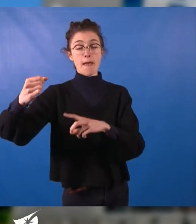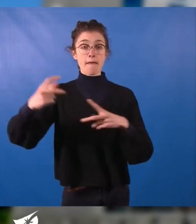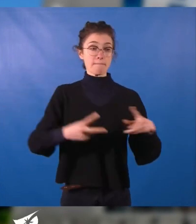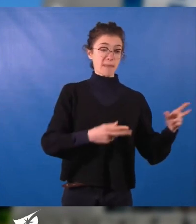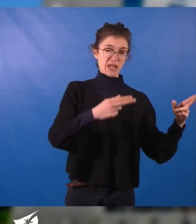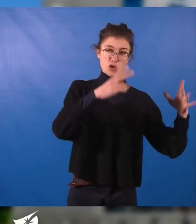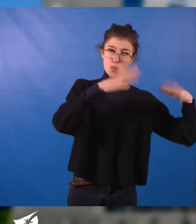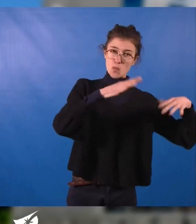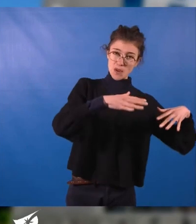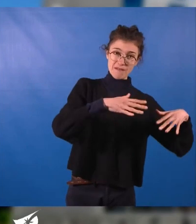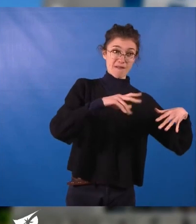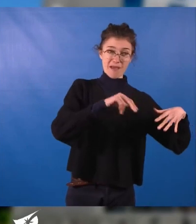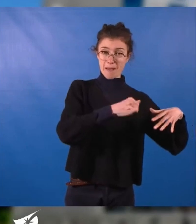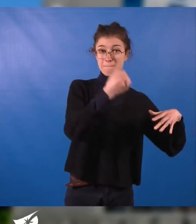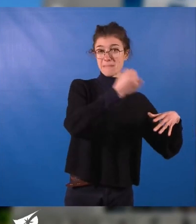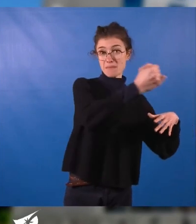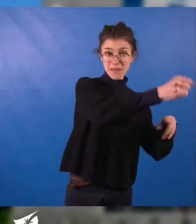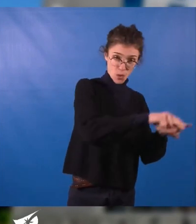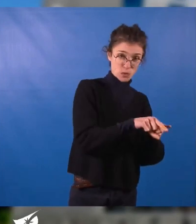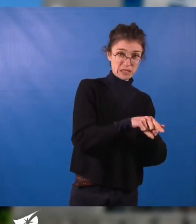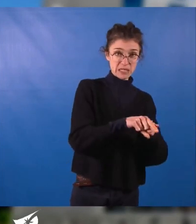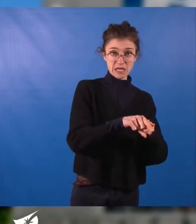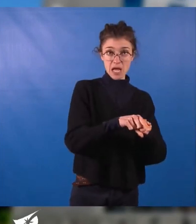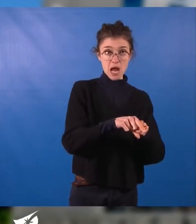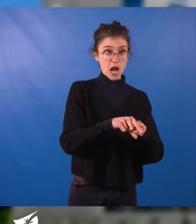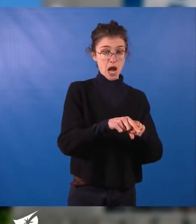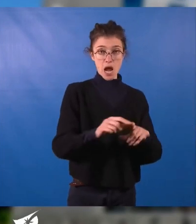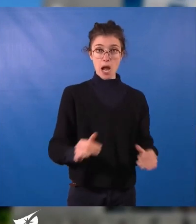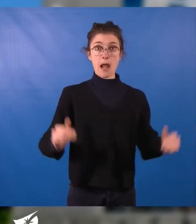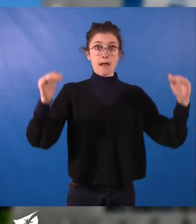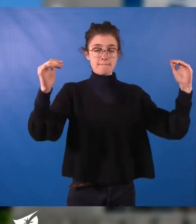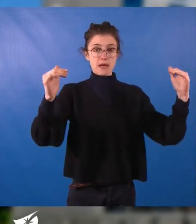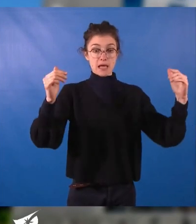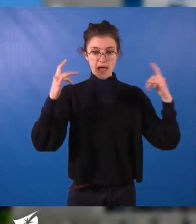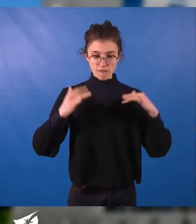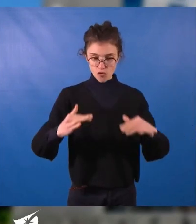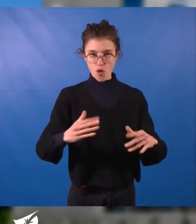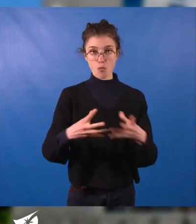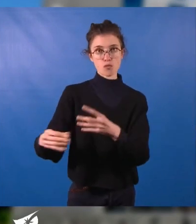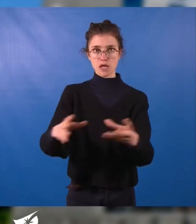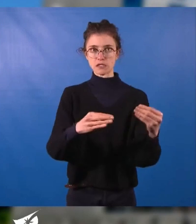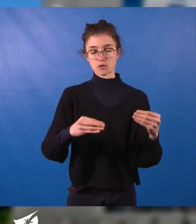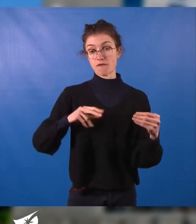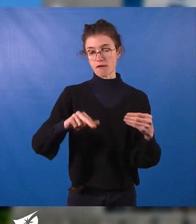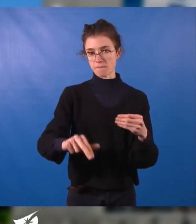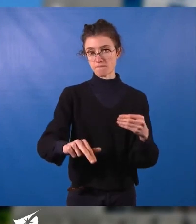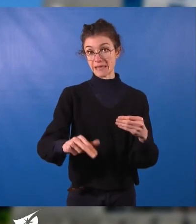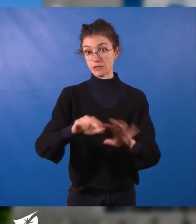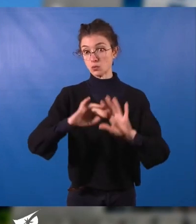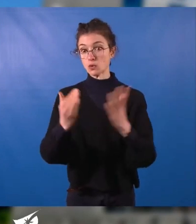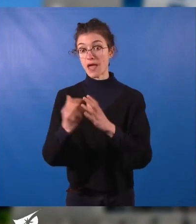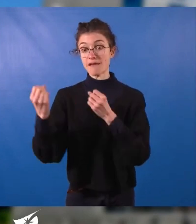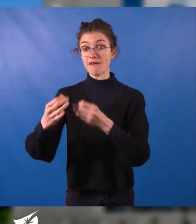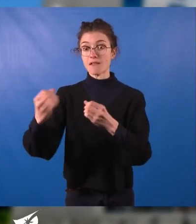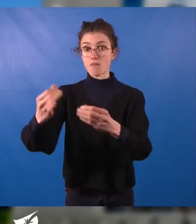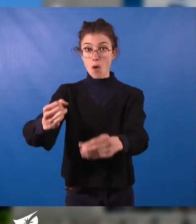vont eux aussi être problématiques, une problématique posée à nos habitants et nos territoires. Nous avons besoin d'anticiper ces phénomènes